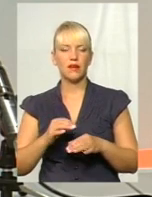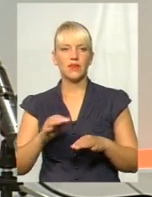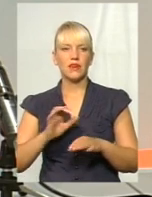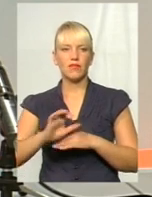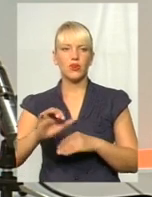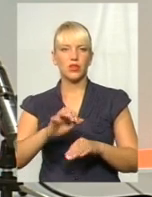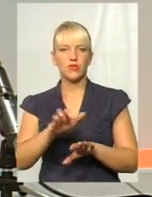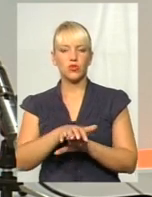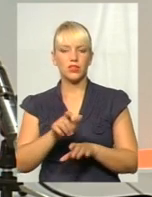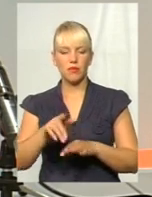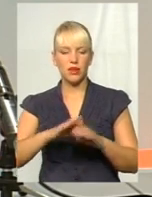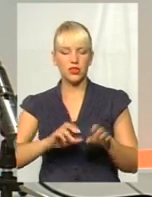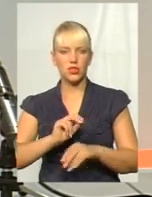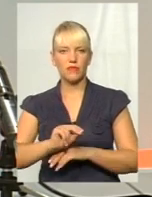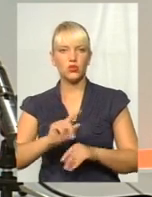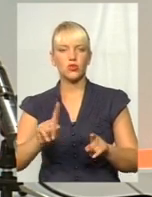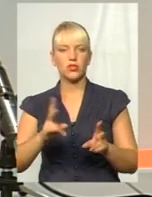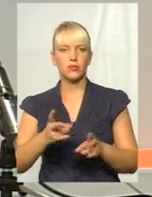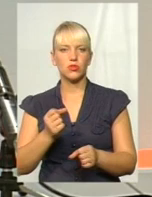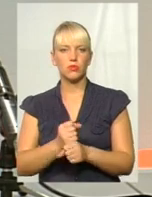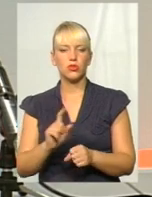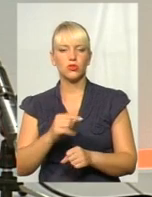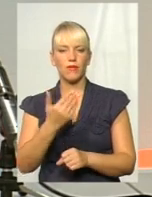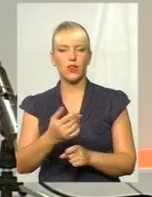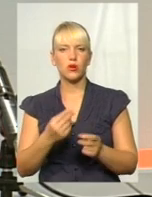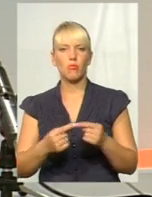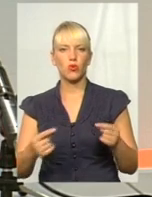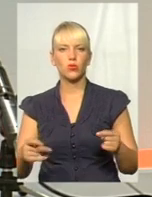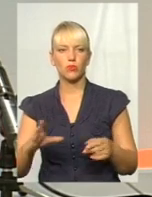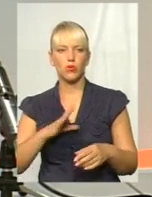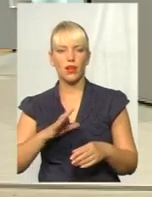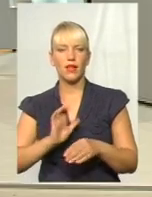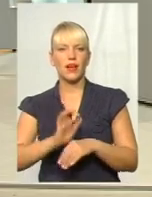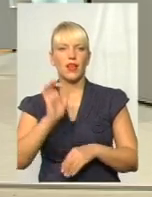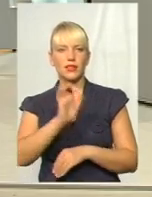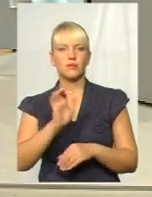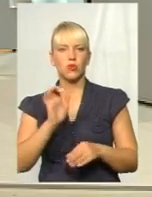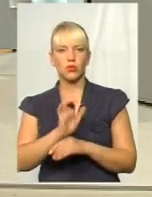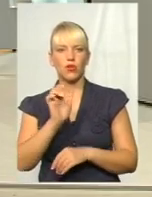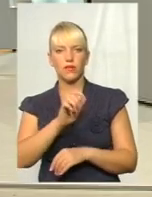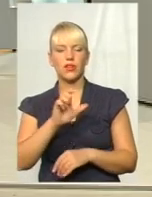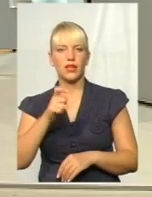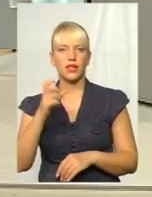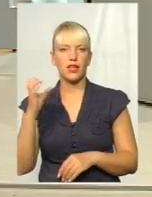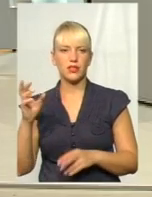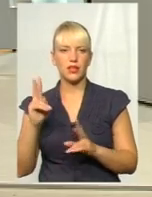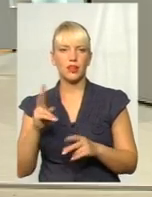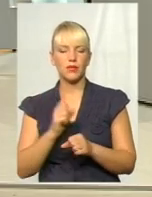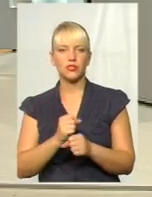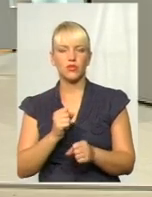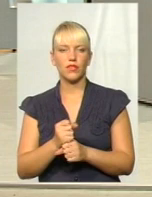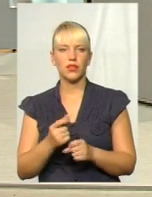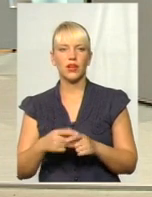практично навчають, що треба зробити для того, щоб ваша продукція була експортована на ринки Європейського Союзу. Як працювати,